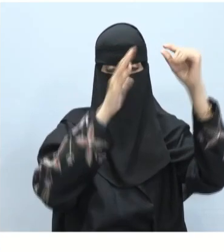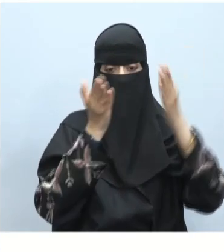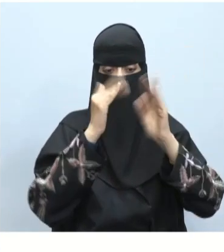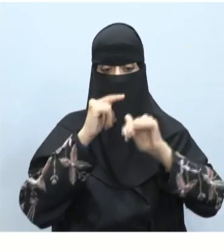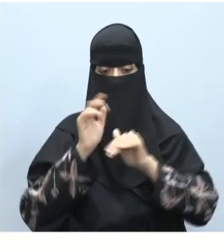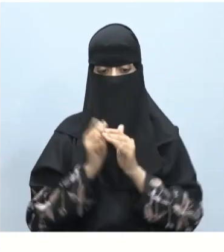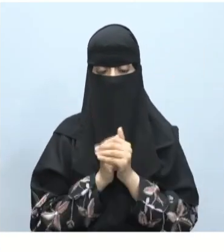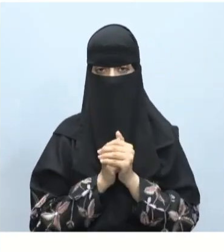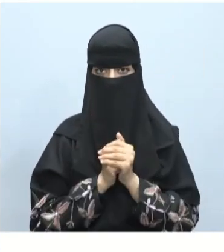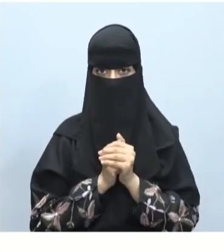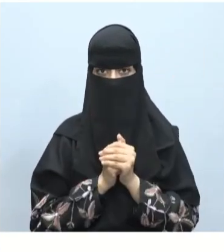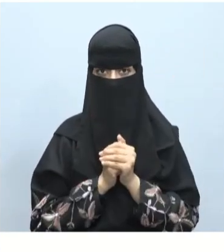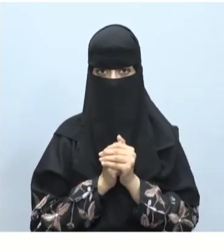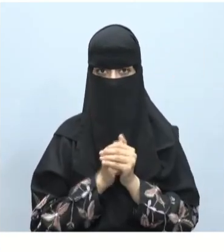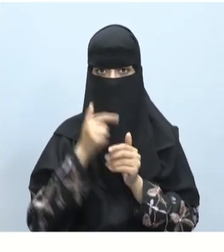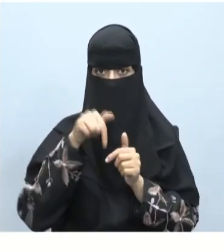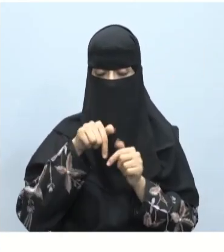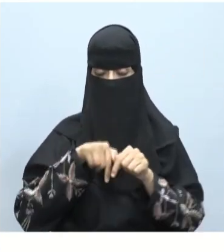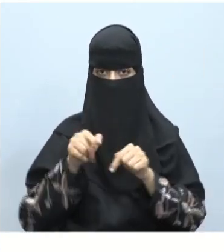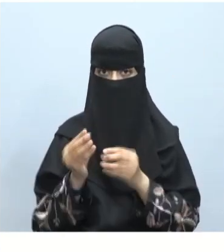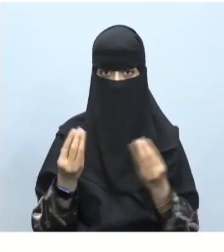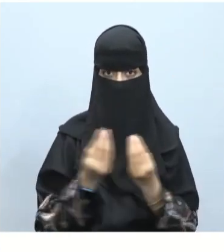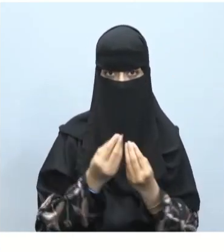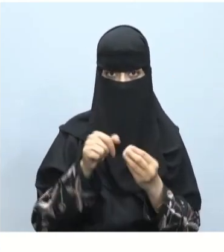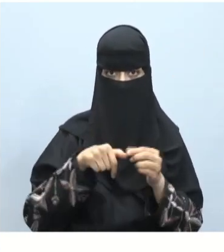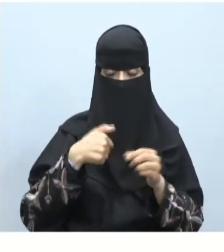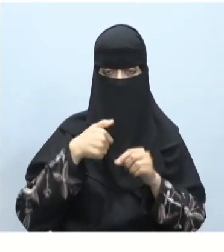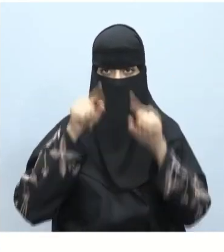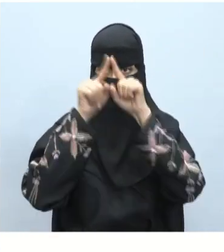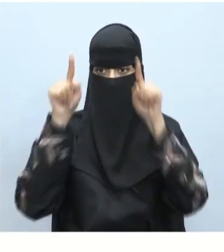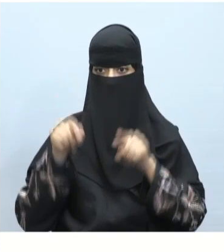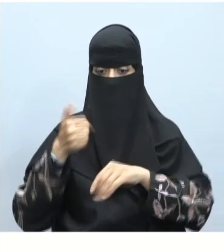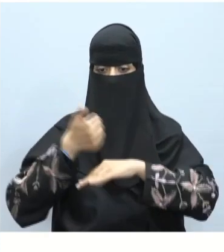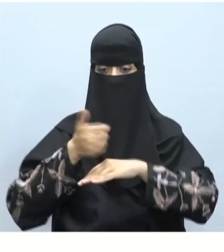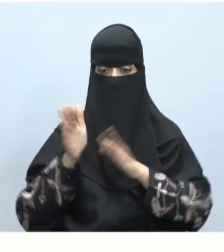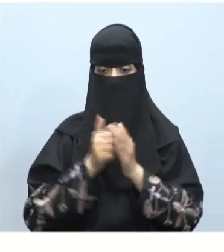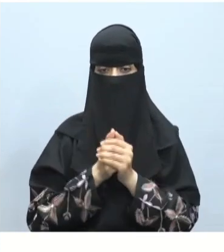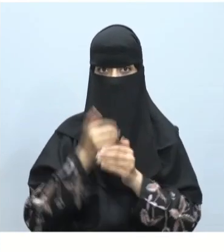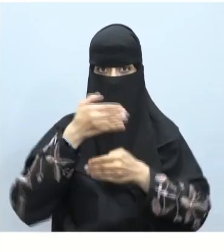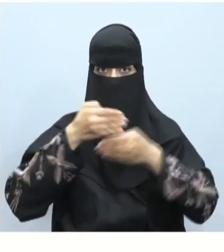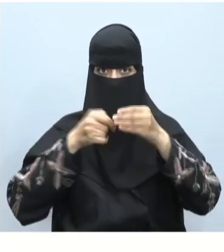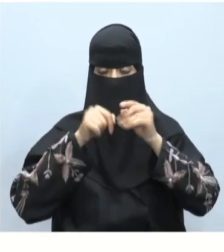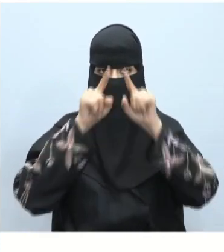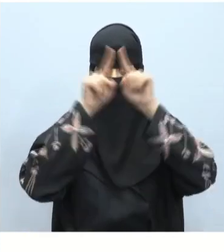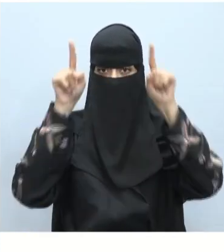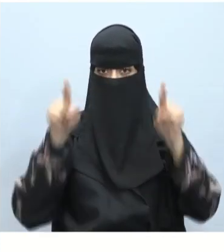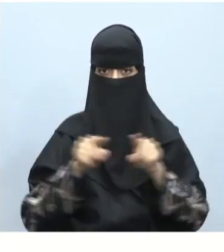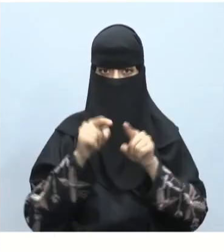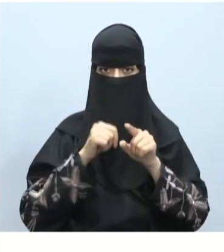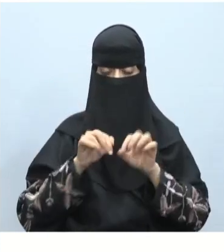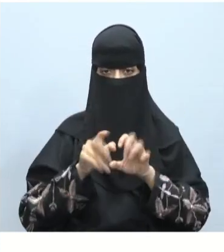جديدة بعنوان حول لتكون بجانب الصفحة الرئيسة لإنشاء الصفحات الإلكترونية